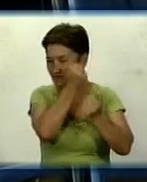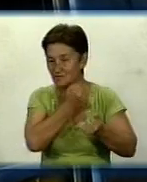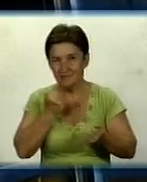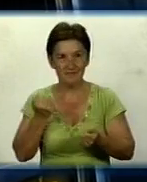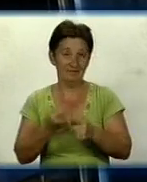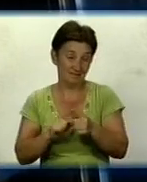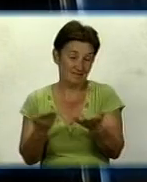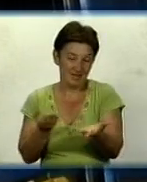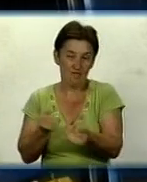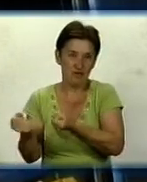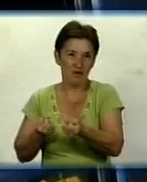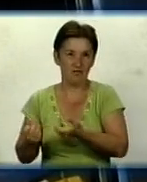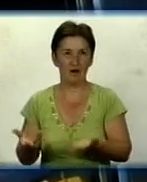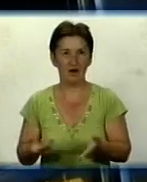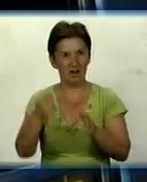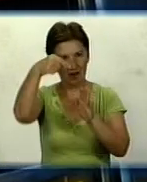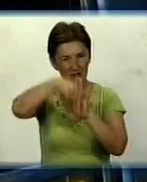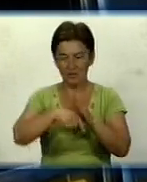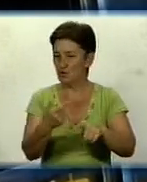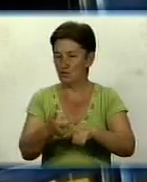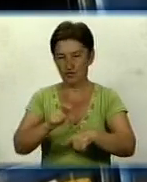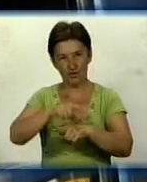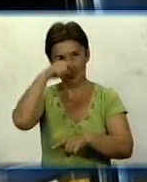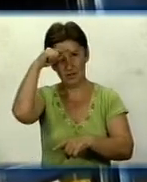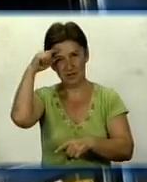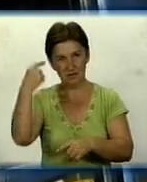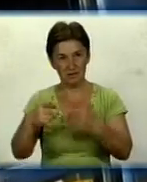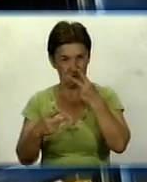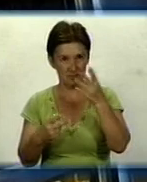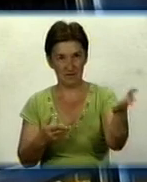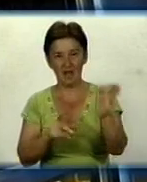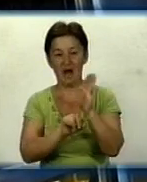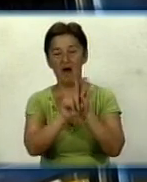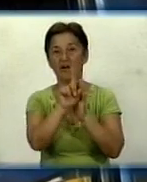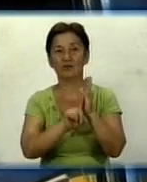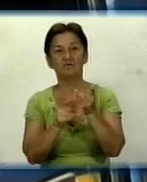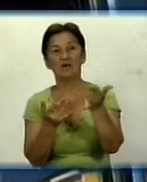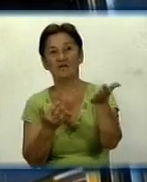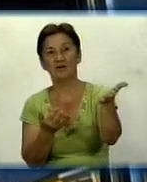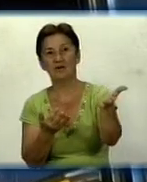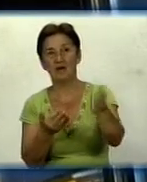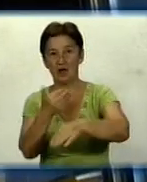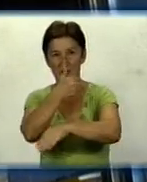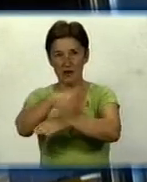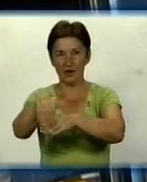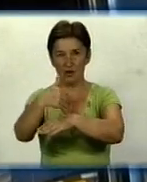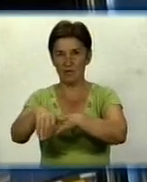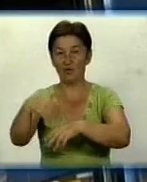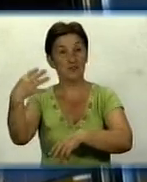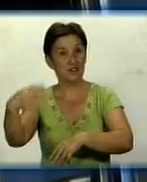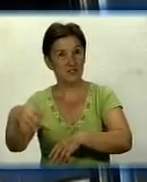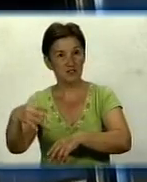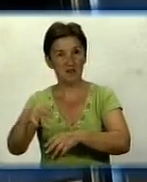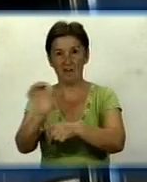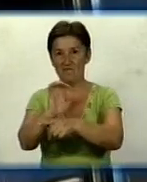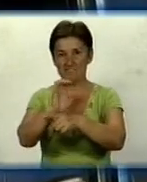борьба. А в машині дуже жарко? Так. Ну, ось цього на градусне, поскільки тут. Скільки градусне? Це на вулиці 40, а в